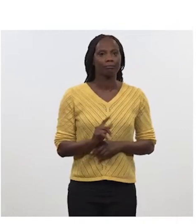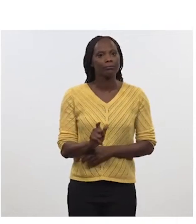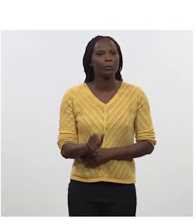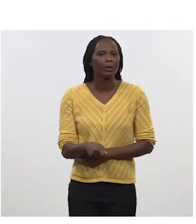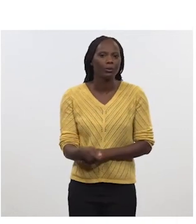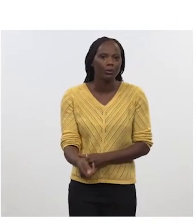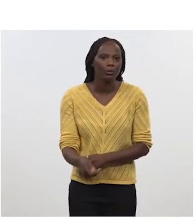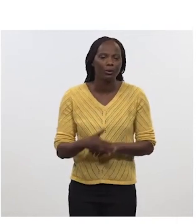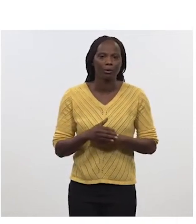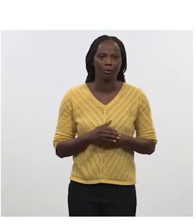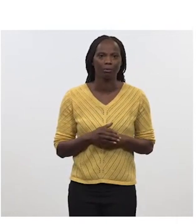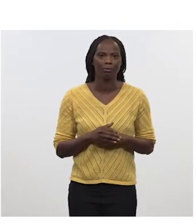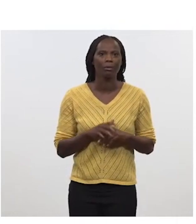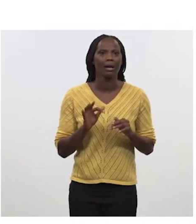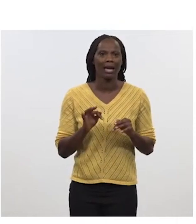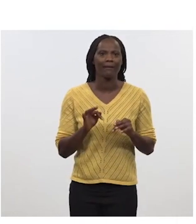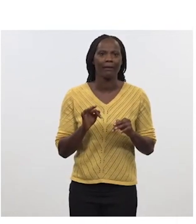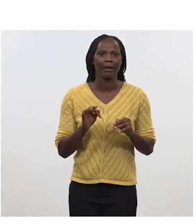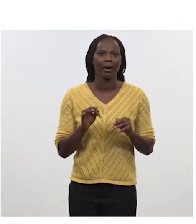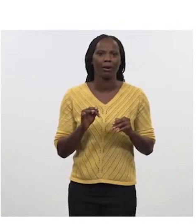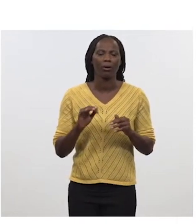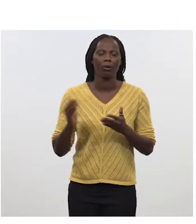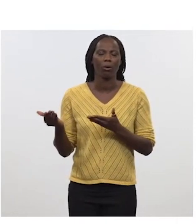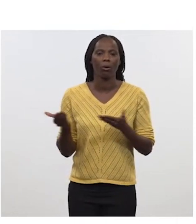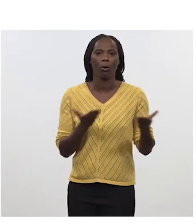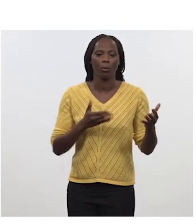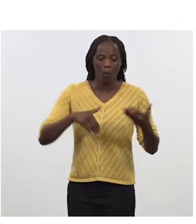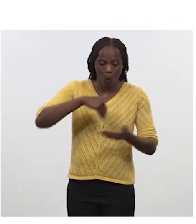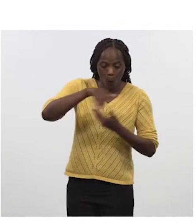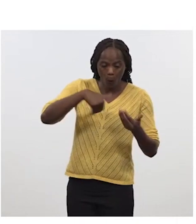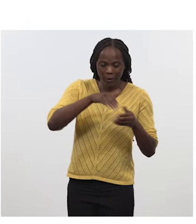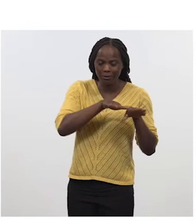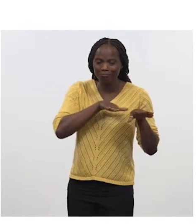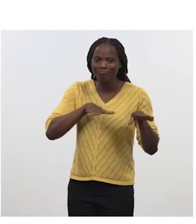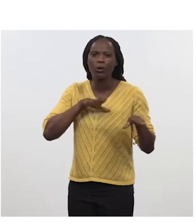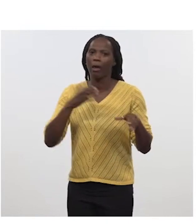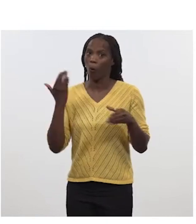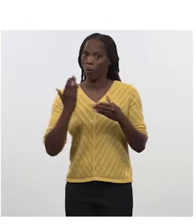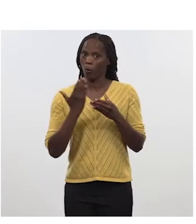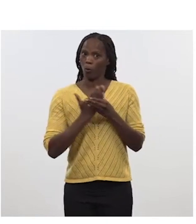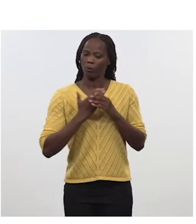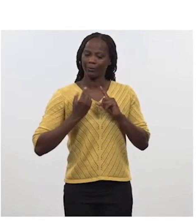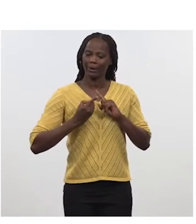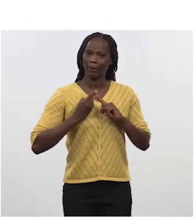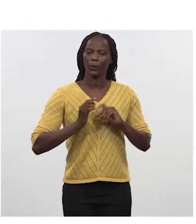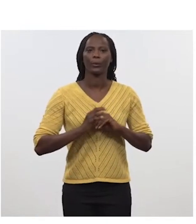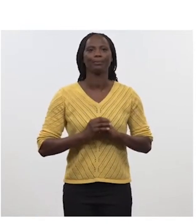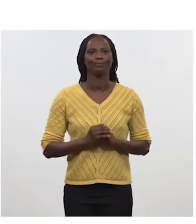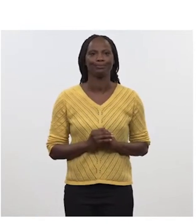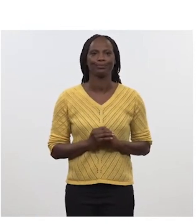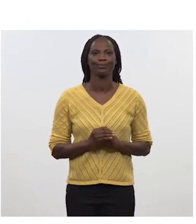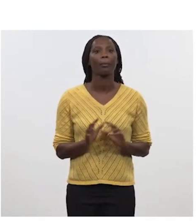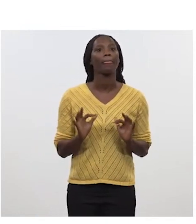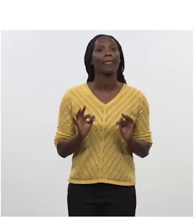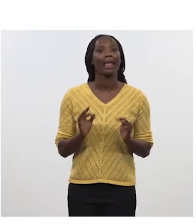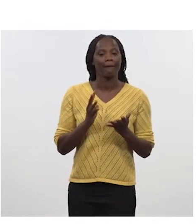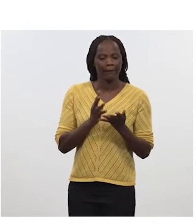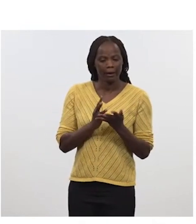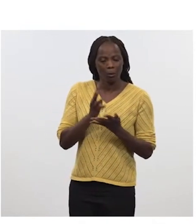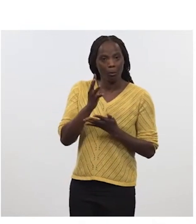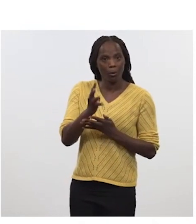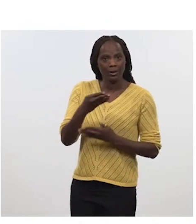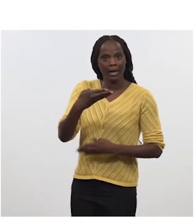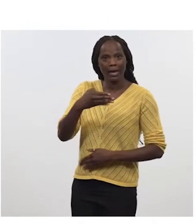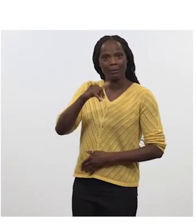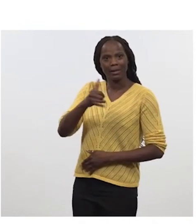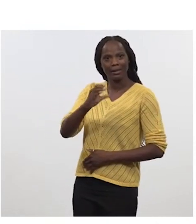-delà de l'escadron de transport mixte un dossier à l'ordre du jour en particulier, qui est le projet dit de MGCS,